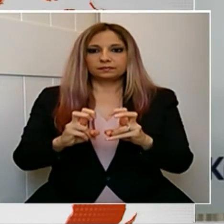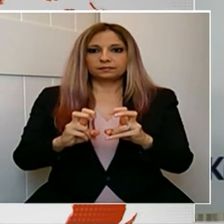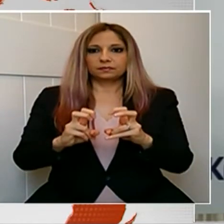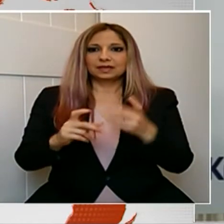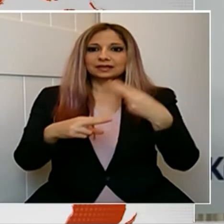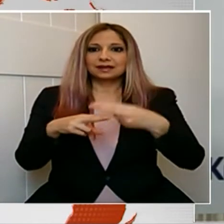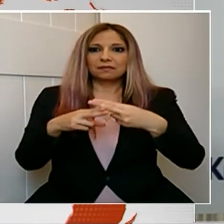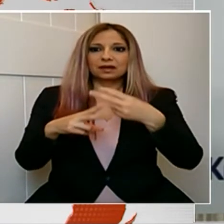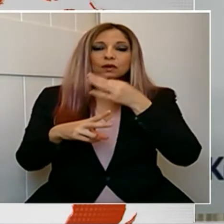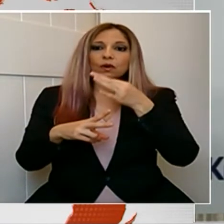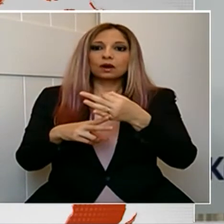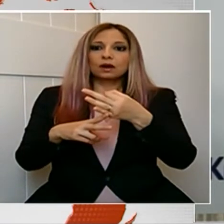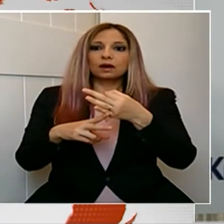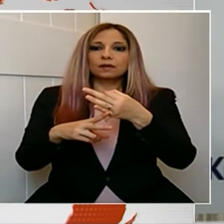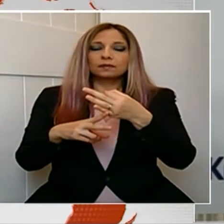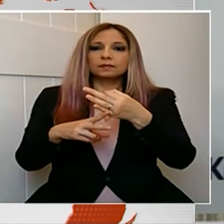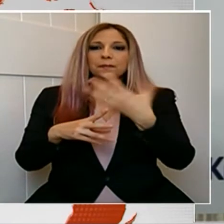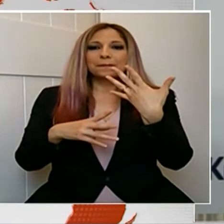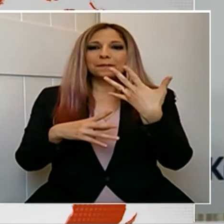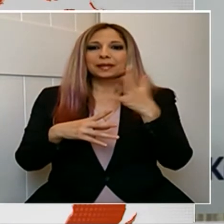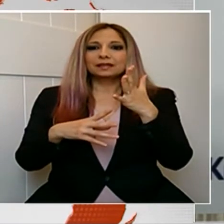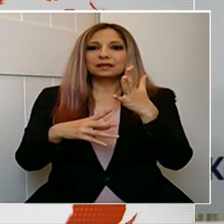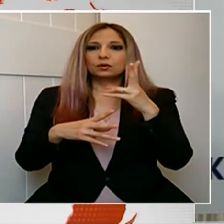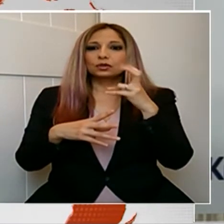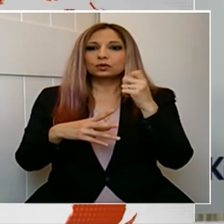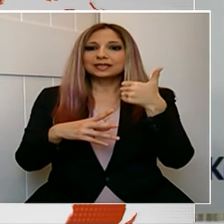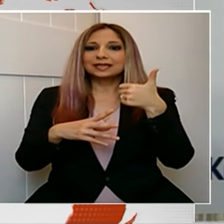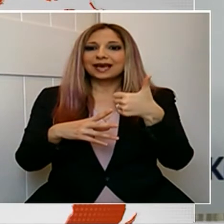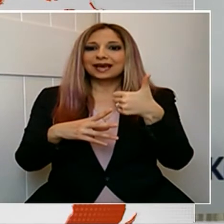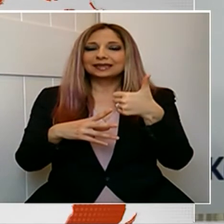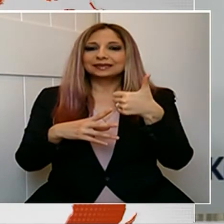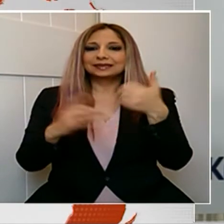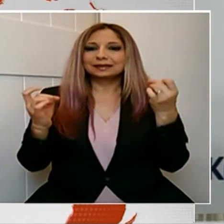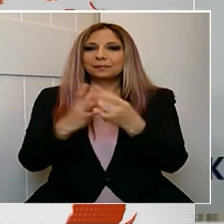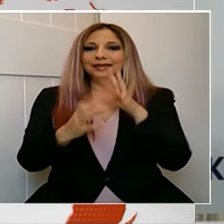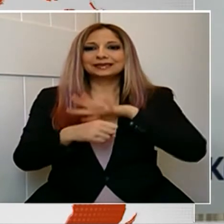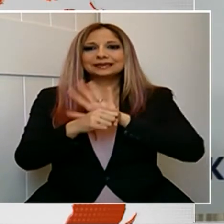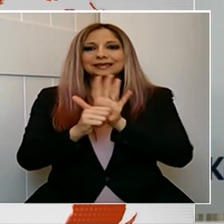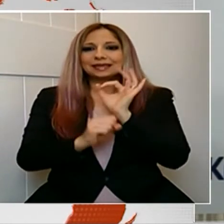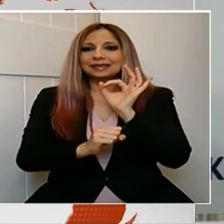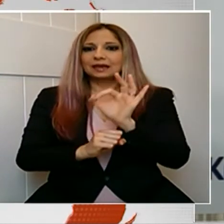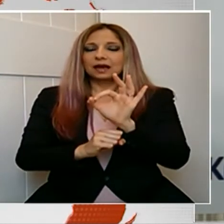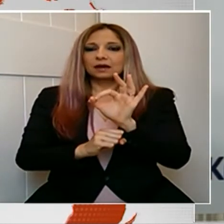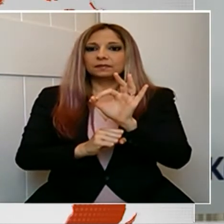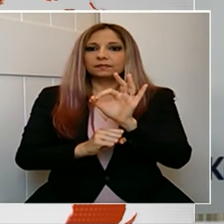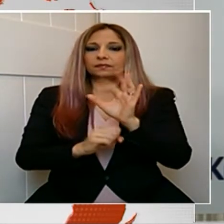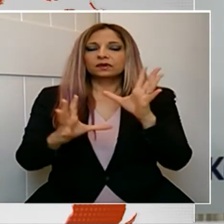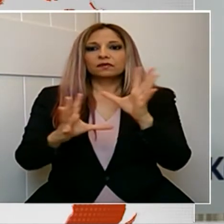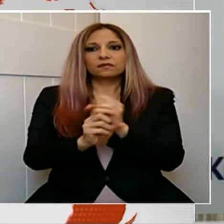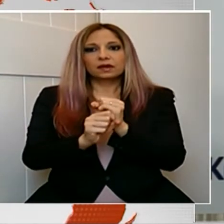να πούμε ότι τα 526 αριστατικά COVID-19 εντοπίστηκαν